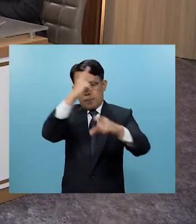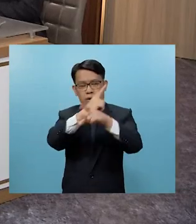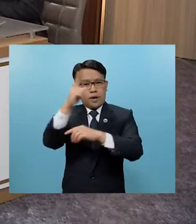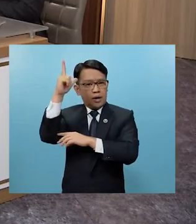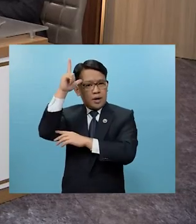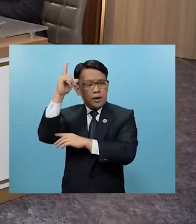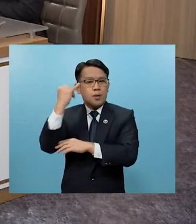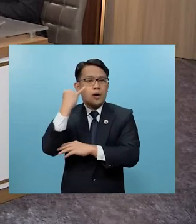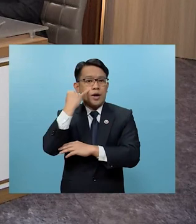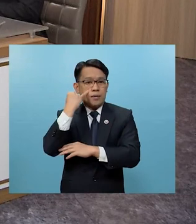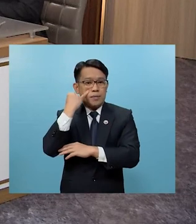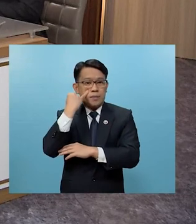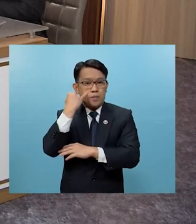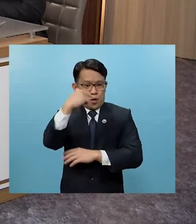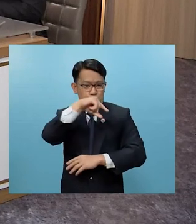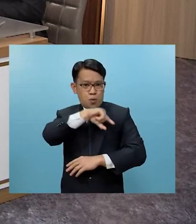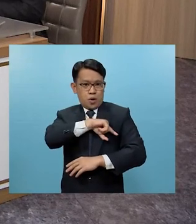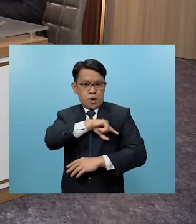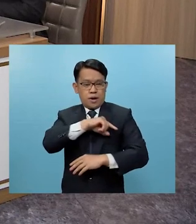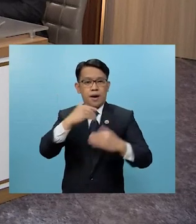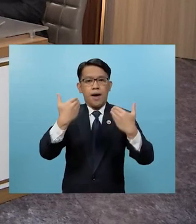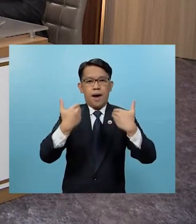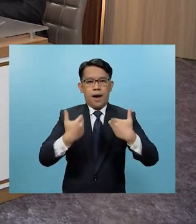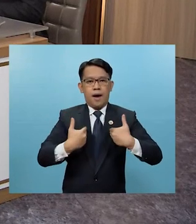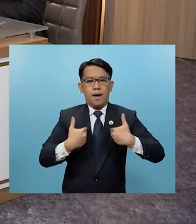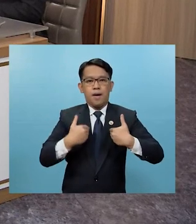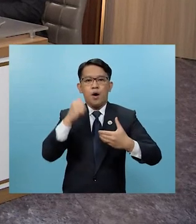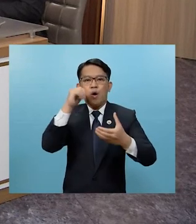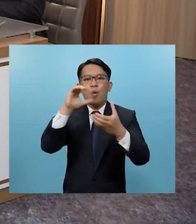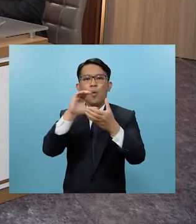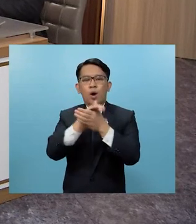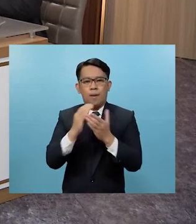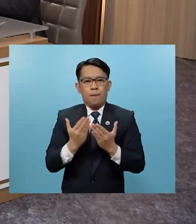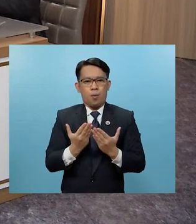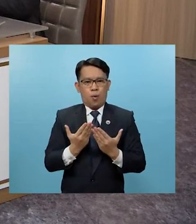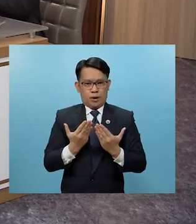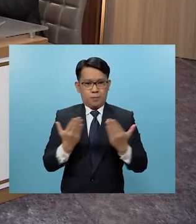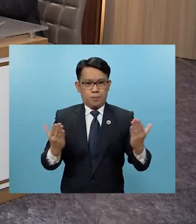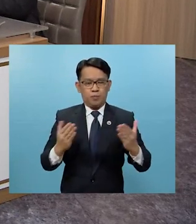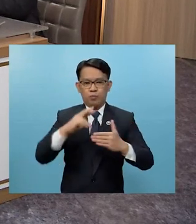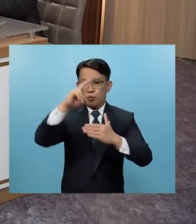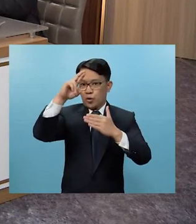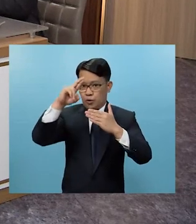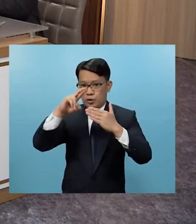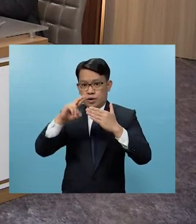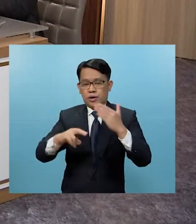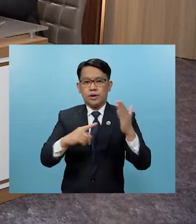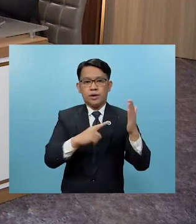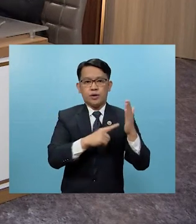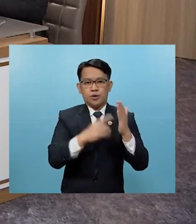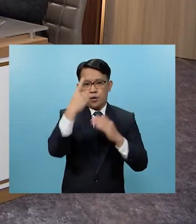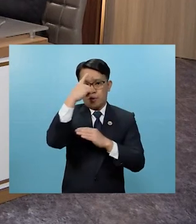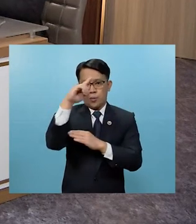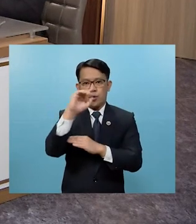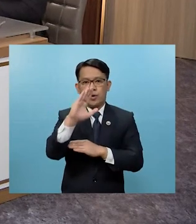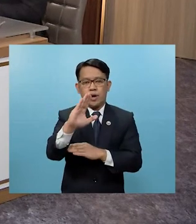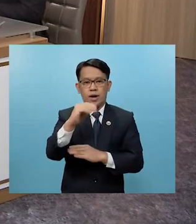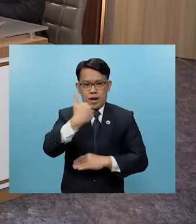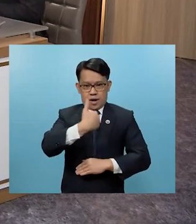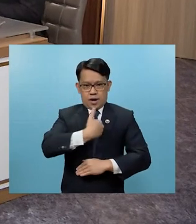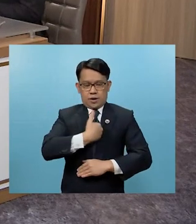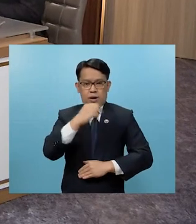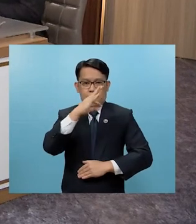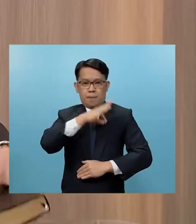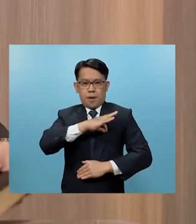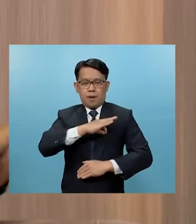ang mga katangiang ito ay taglay po ng asawang babae ano naman po ang ibubungan nito para rin po sa kanyang sariling